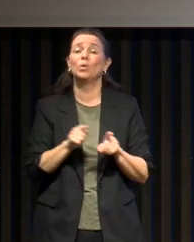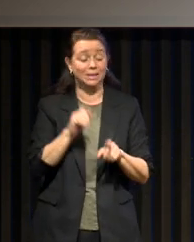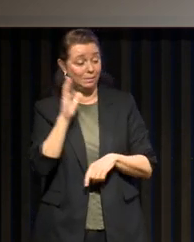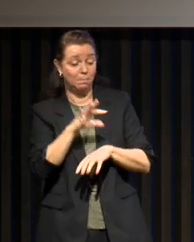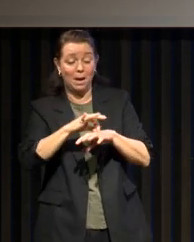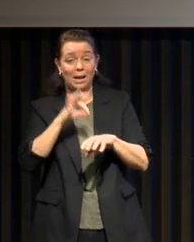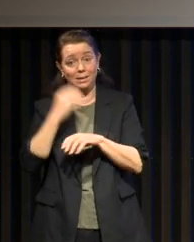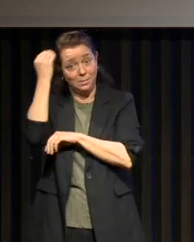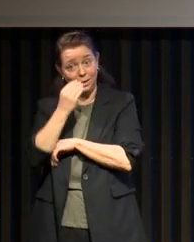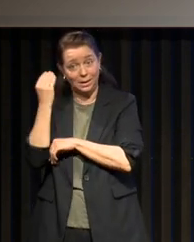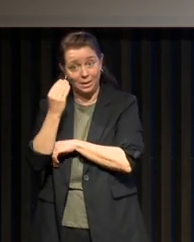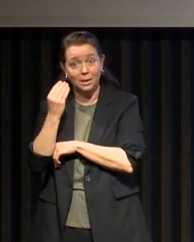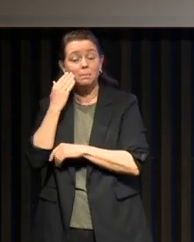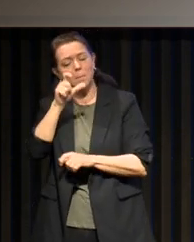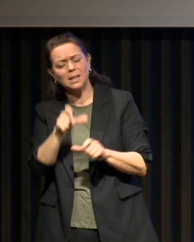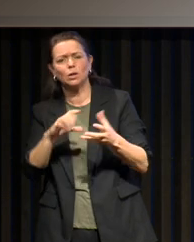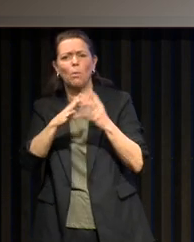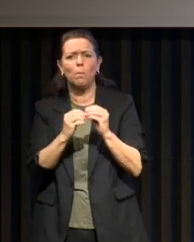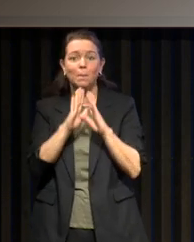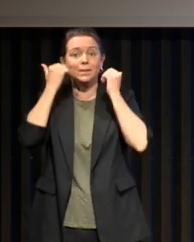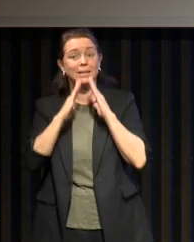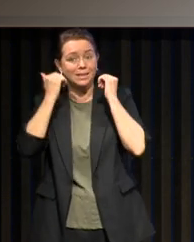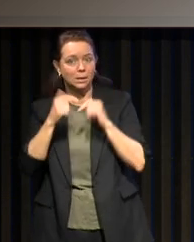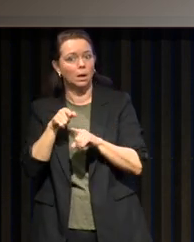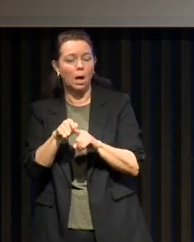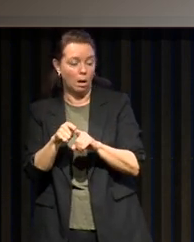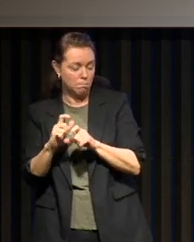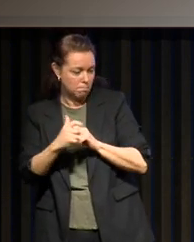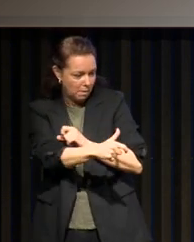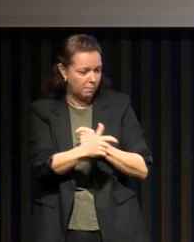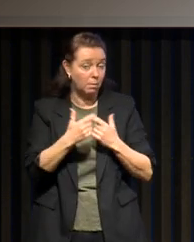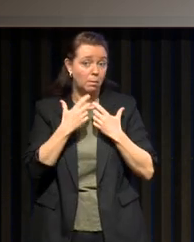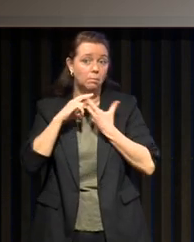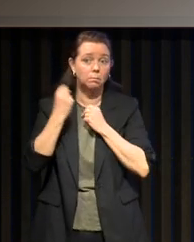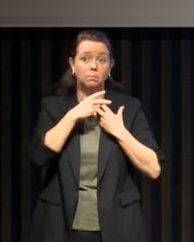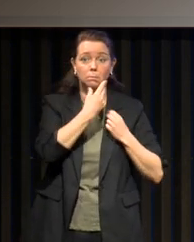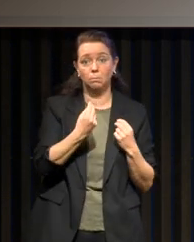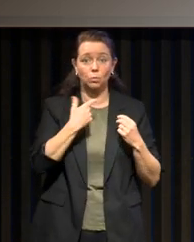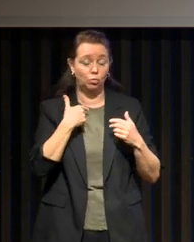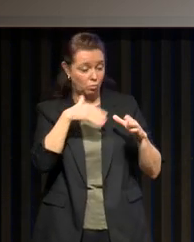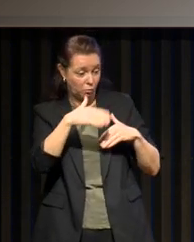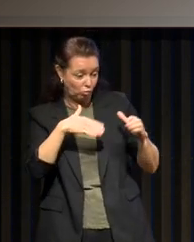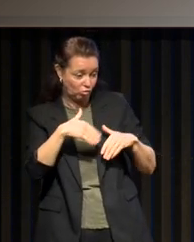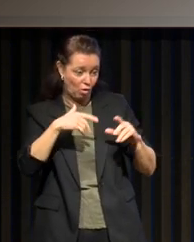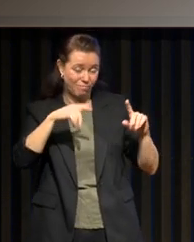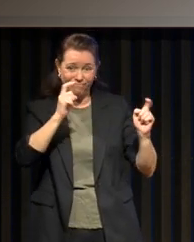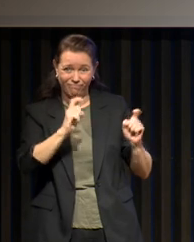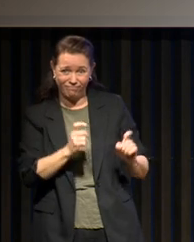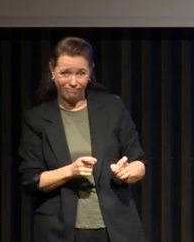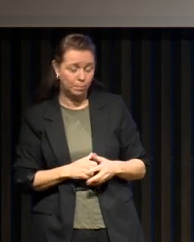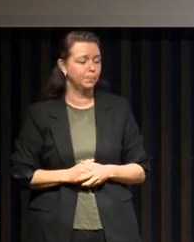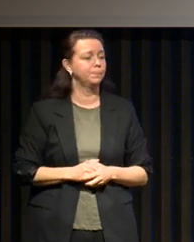on souffre d'un trouble de l'humeur, ça peut favoriser le fait que les muscles soient moins efficaces pour maintenir ouverts les voies aériennes supérieures.